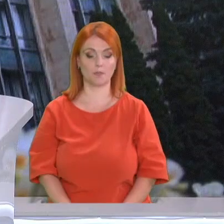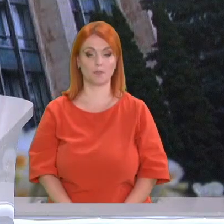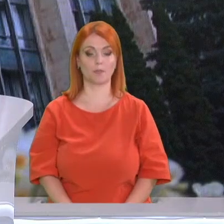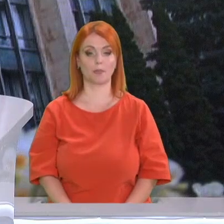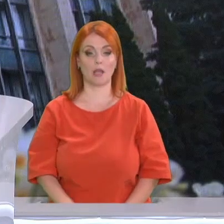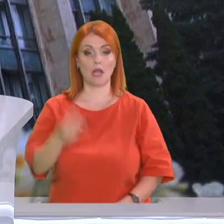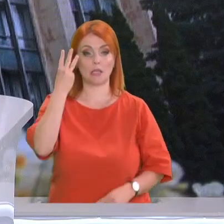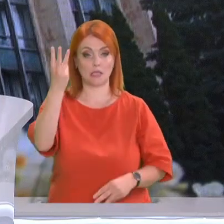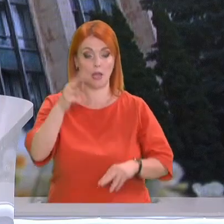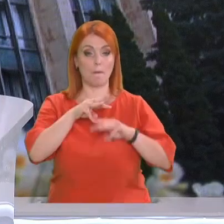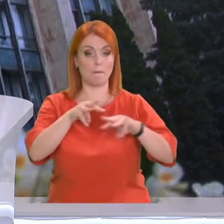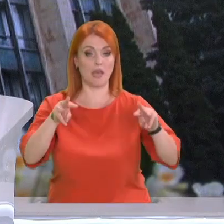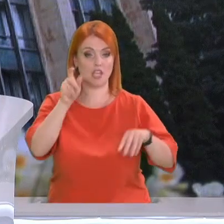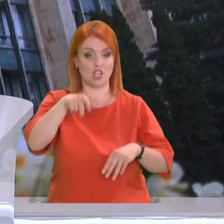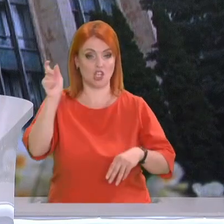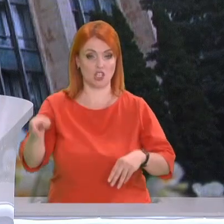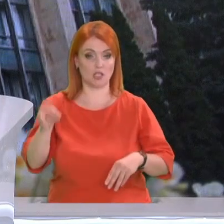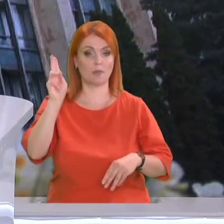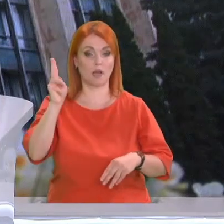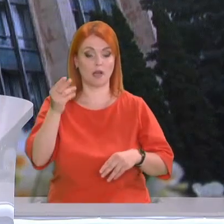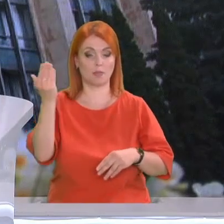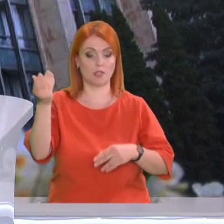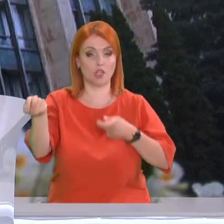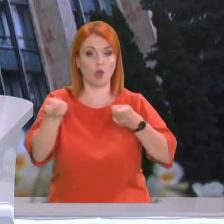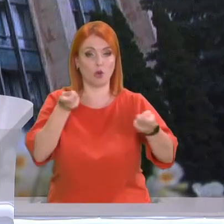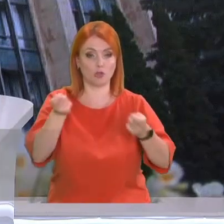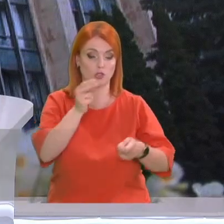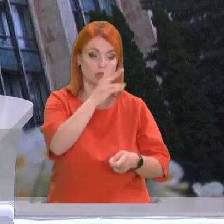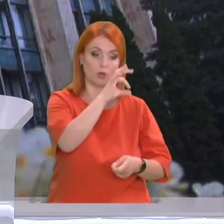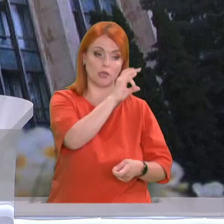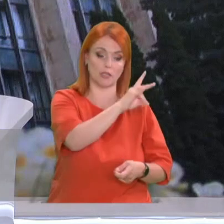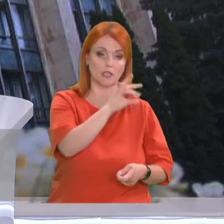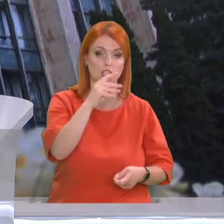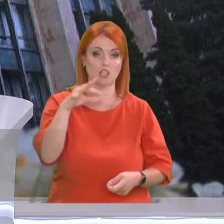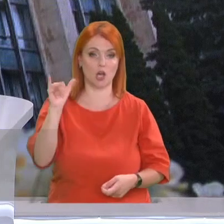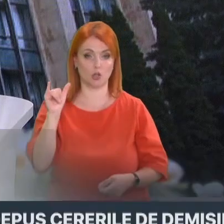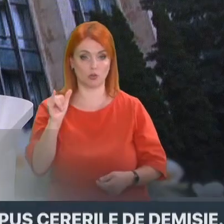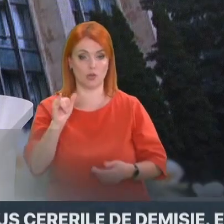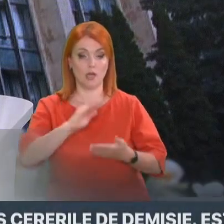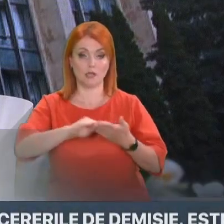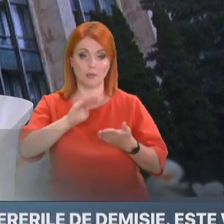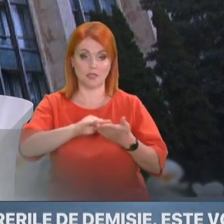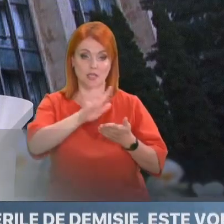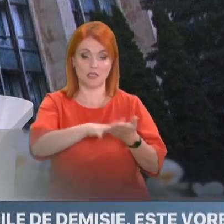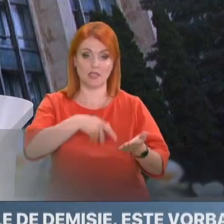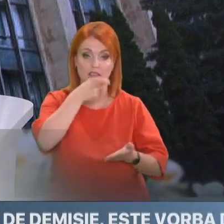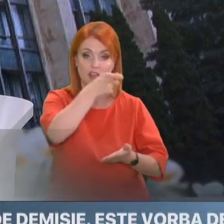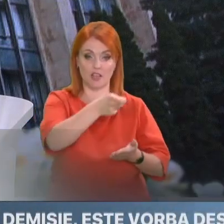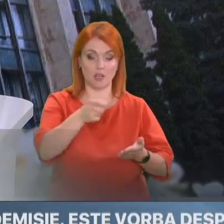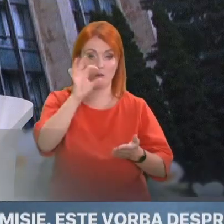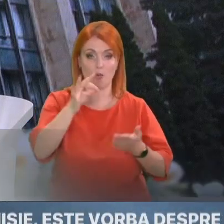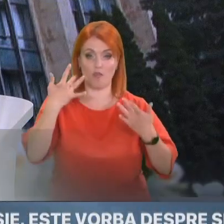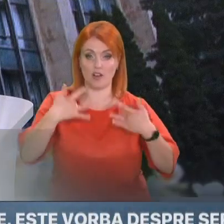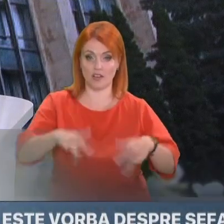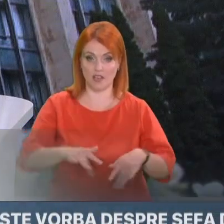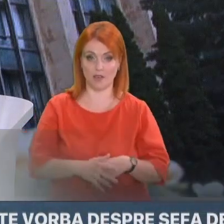Trei ministri din guvernul condus de Dorin Recean și-au depus cererile de demisie. Este vorba despre șefa de la interne, Hanna